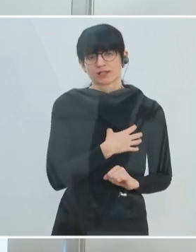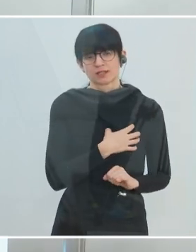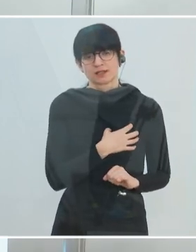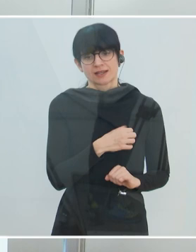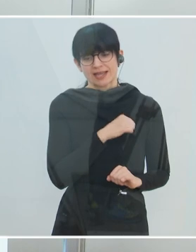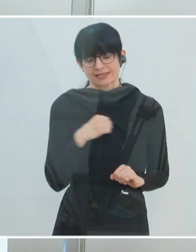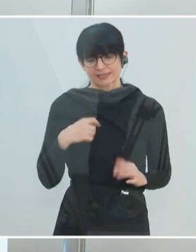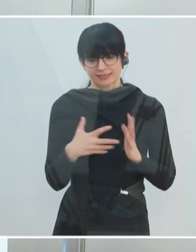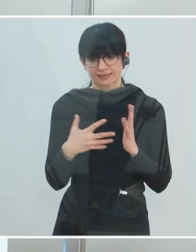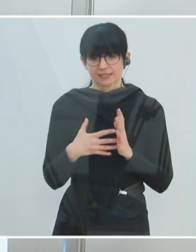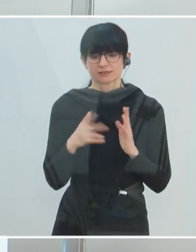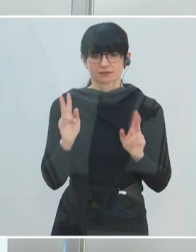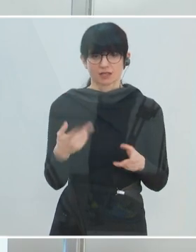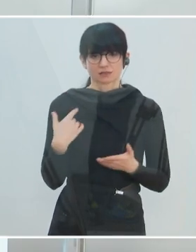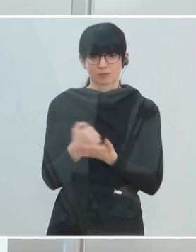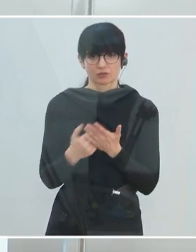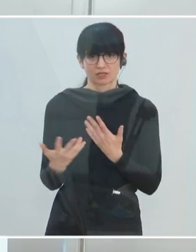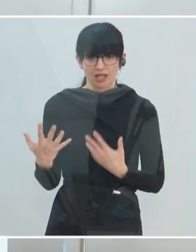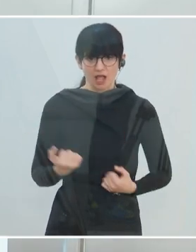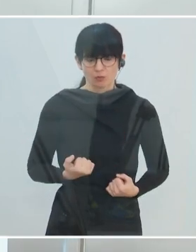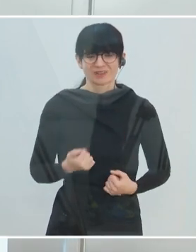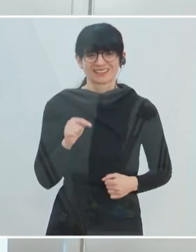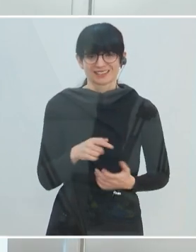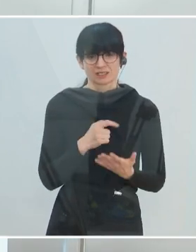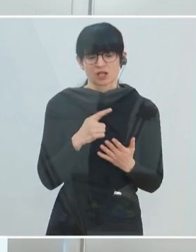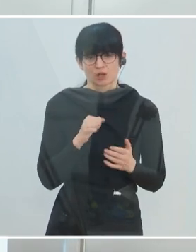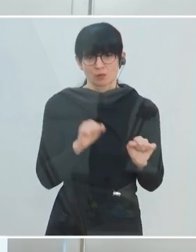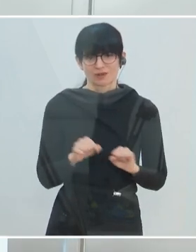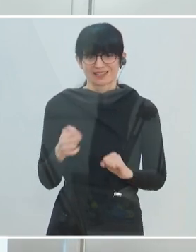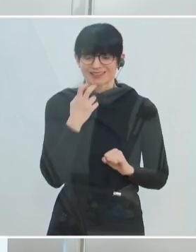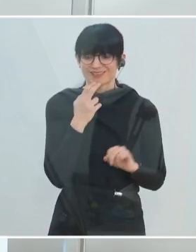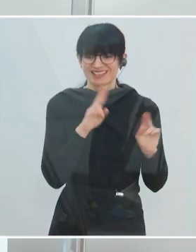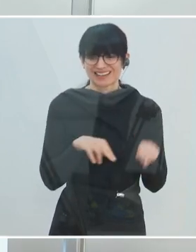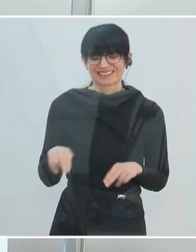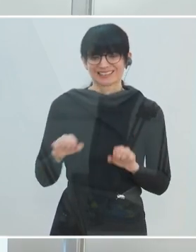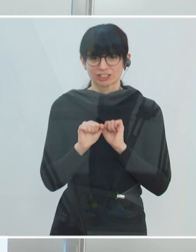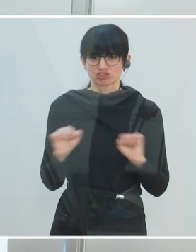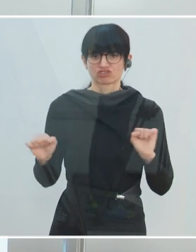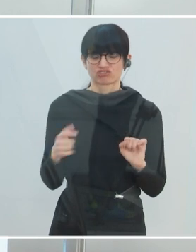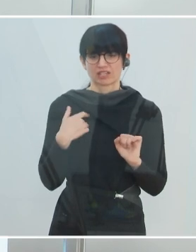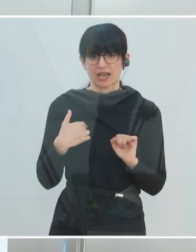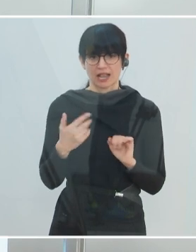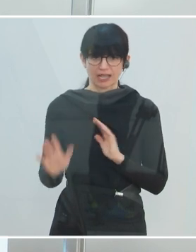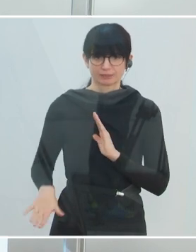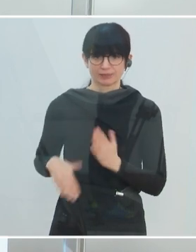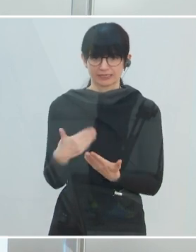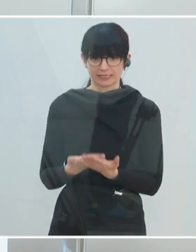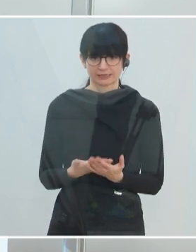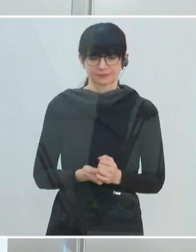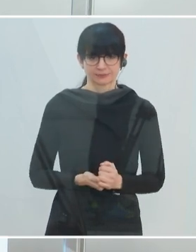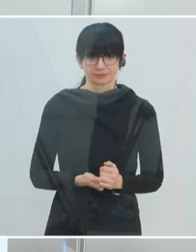Test von der Apotheke beziehen können, damit wir diese Möglichkeiten rechtlich rasch schaffen. Und Sie haben in der